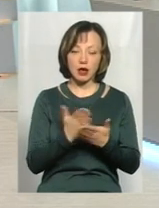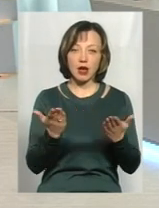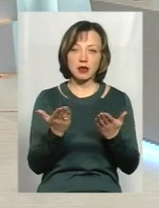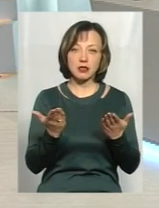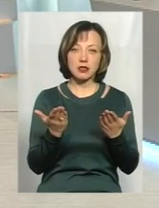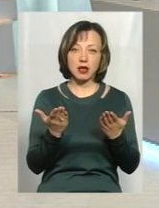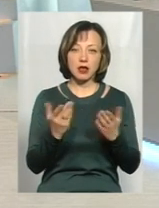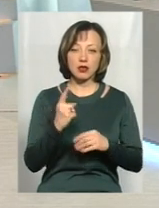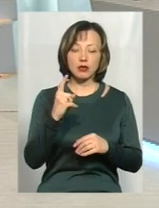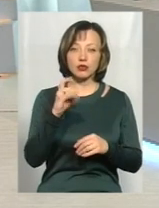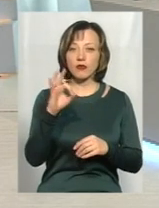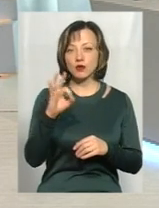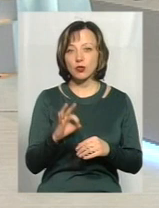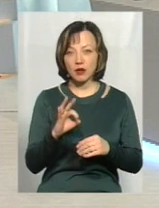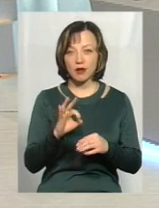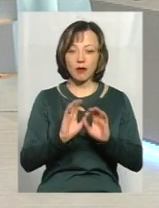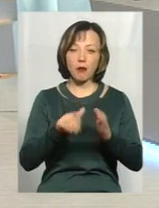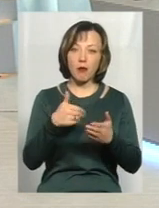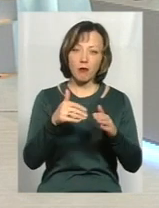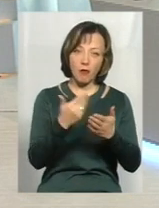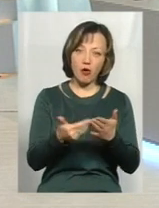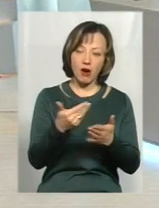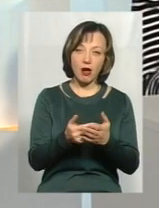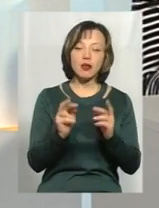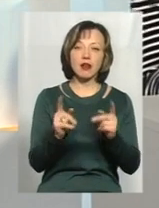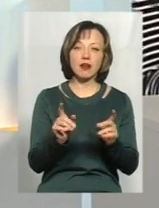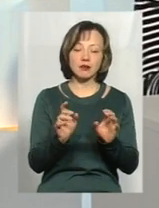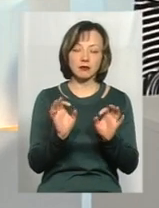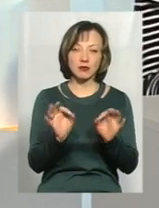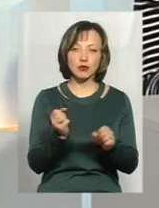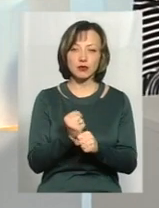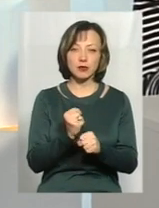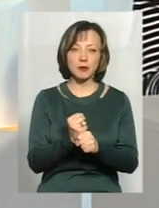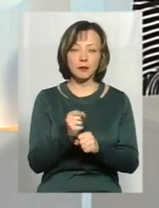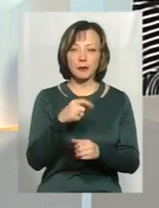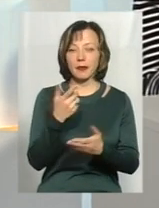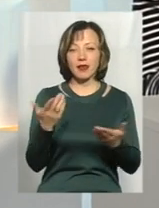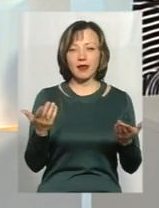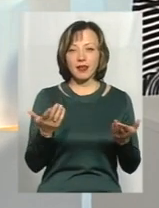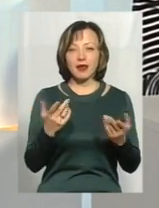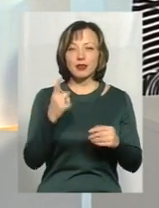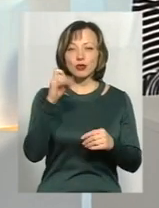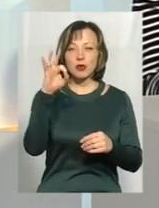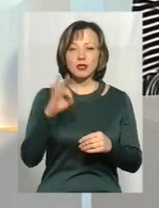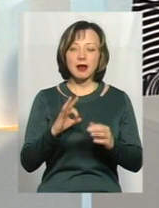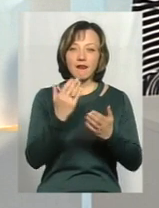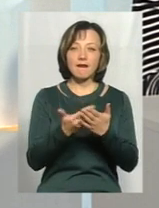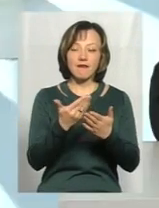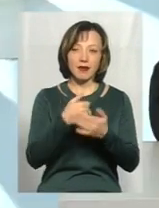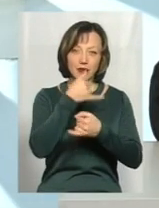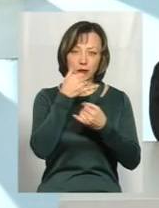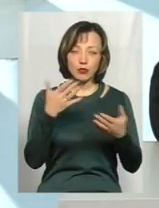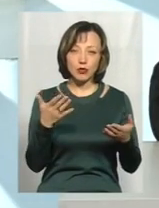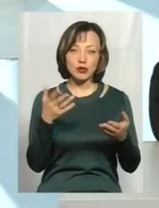я не знаю, можливо, не 100% рецепт, але, принаймні, такі невеличкі міри запобіжені. 100% рецепту, на жаль, немає в цій ситуації, але